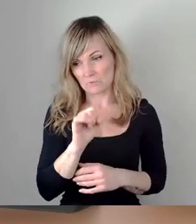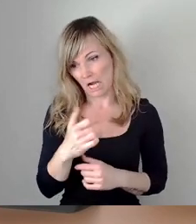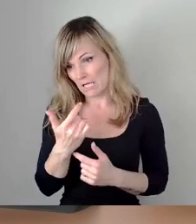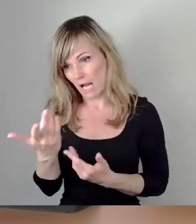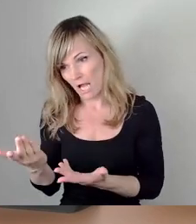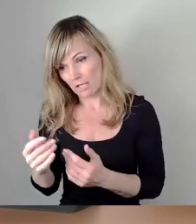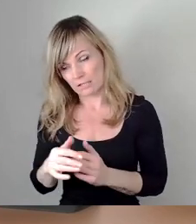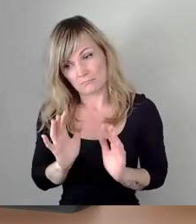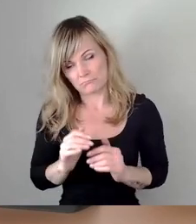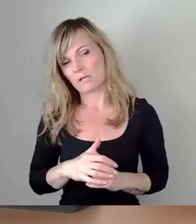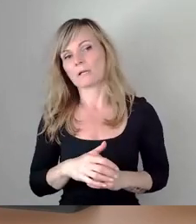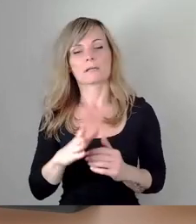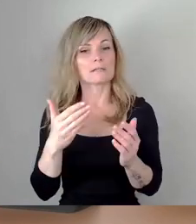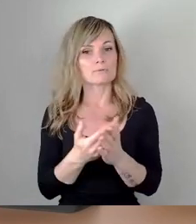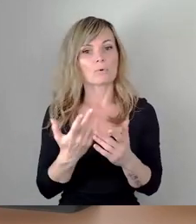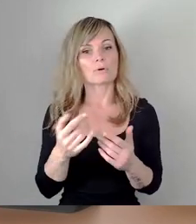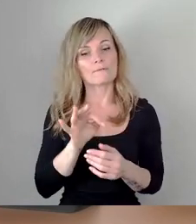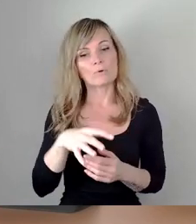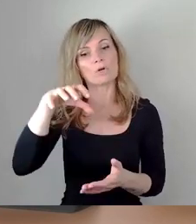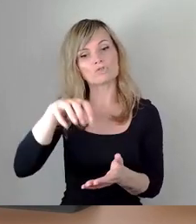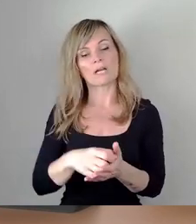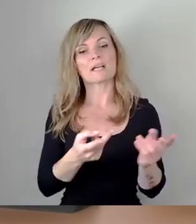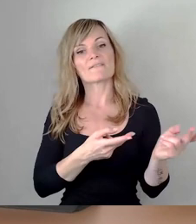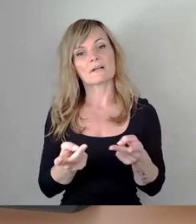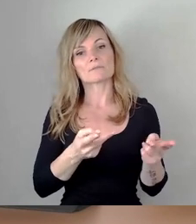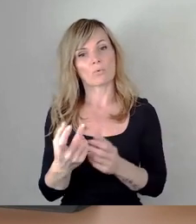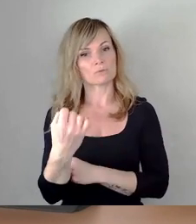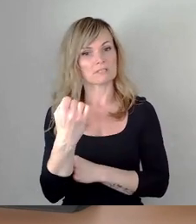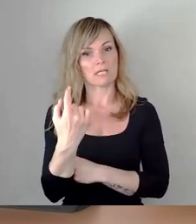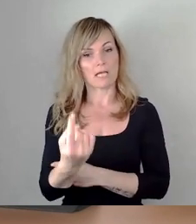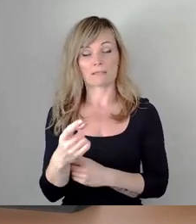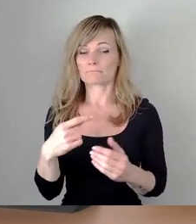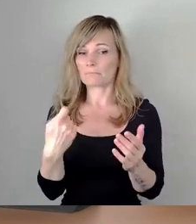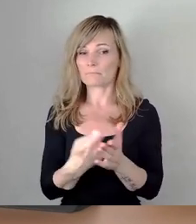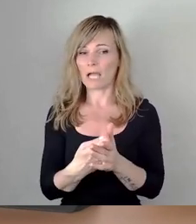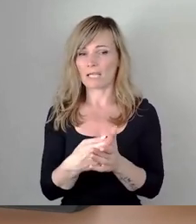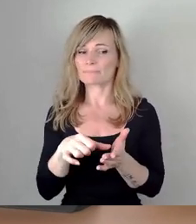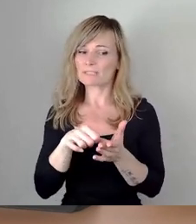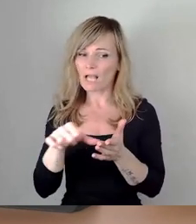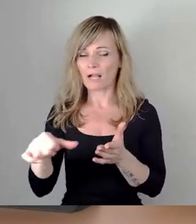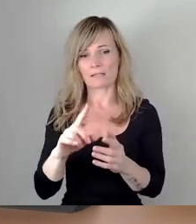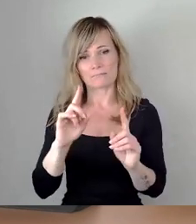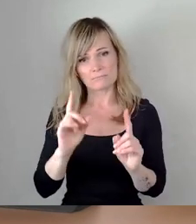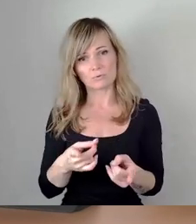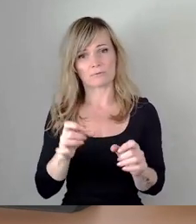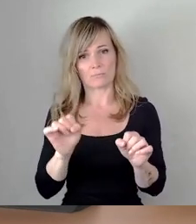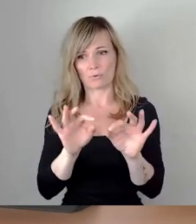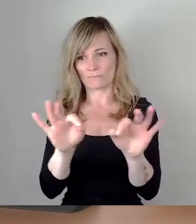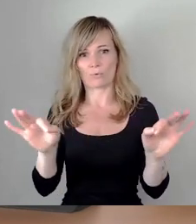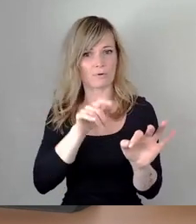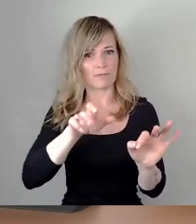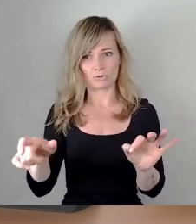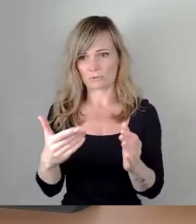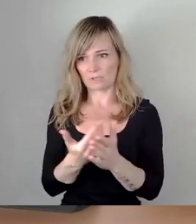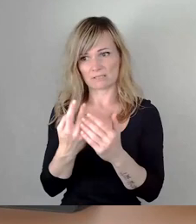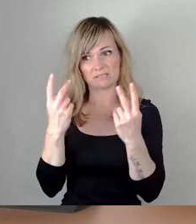geht um die Entzugungssicherheit dieser Stadt und das zu günstigen bezahlbaren Preisen. Und das ist ein sehr